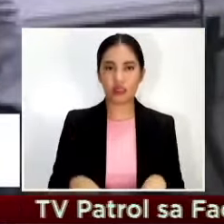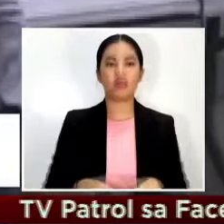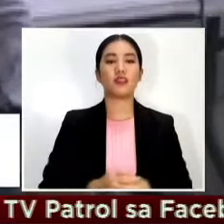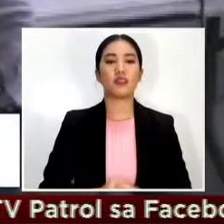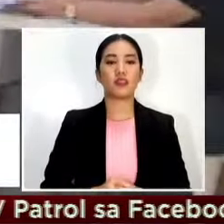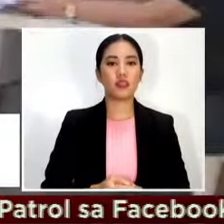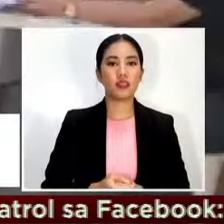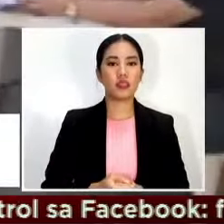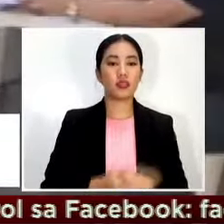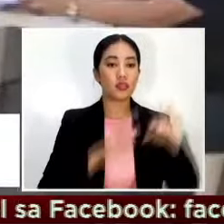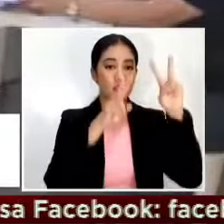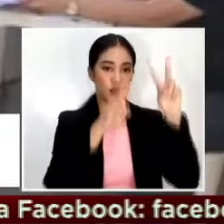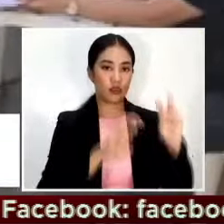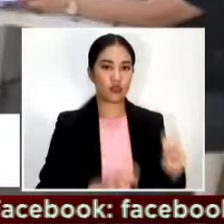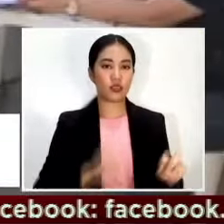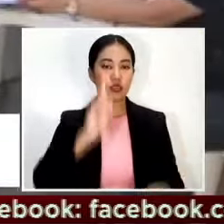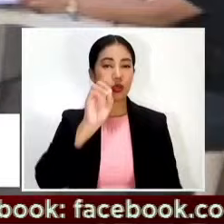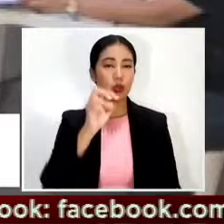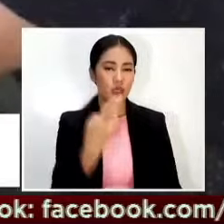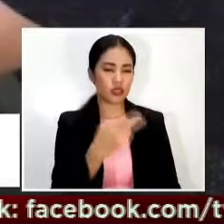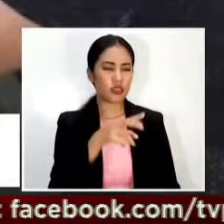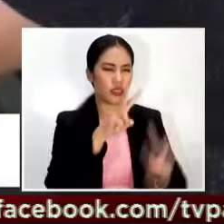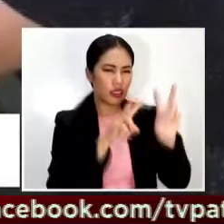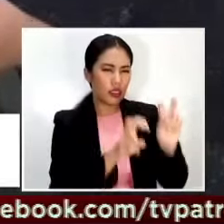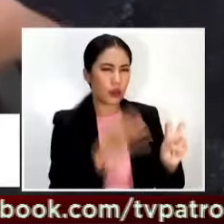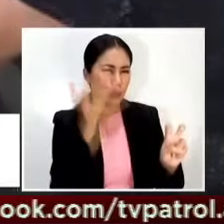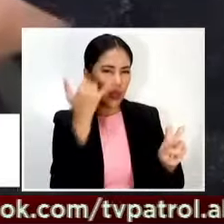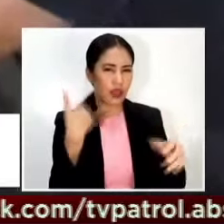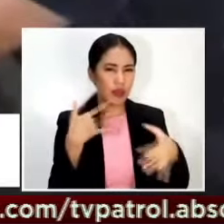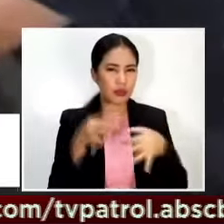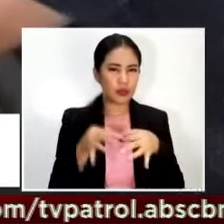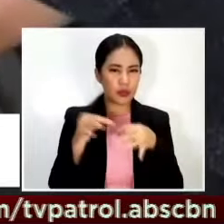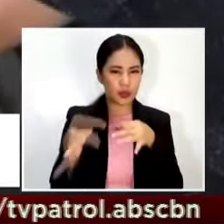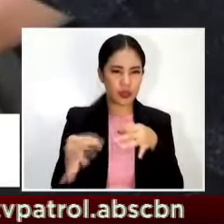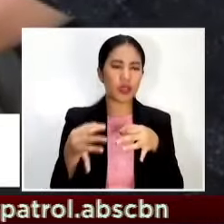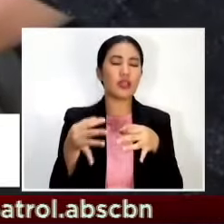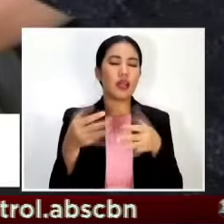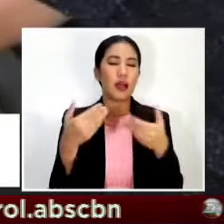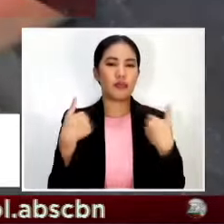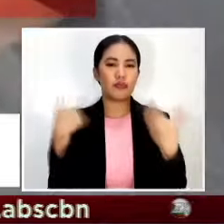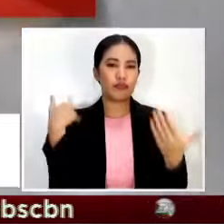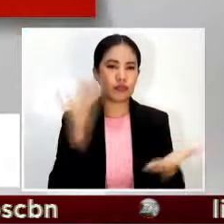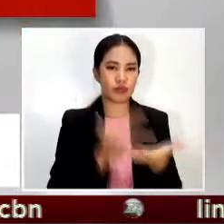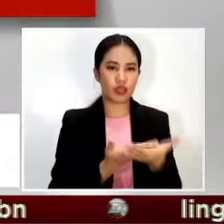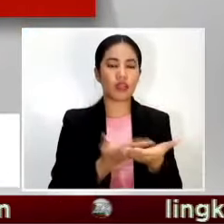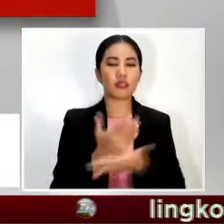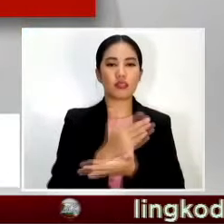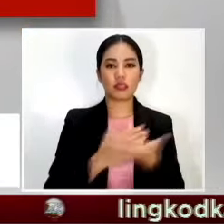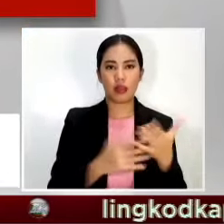sisilipin din ang DOH kung bakit naaantala ang dating ng COVID vaccine sa ilang lokal na pamahalaan